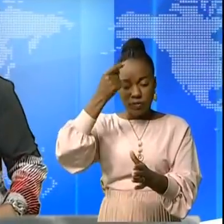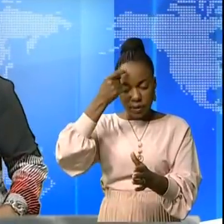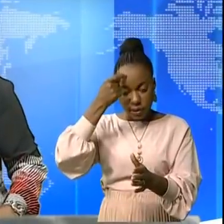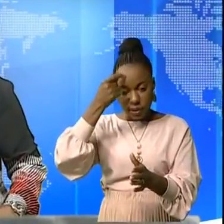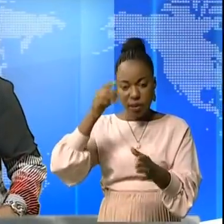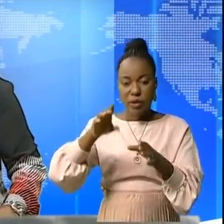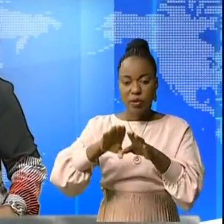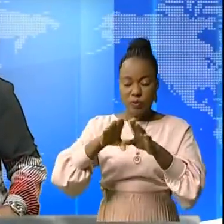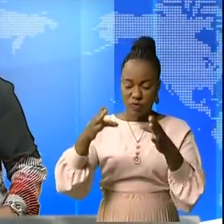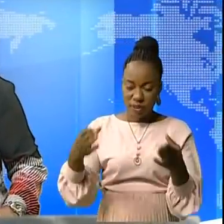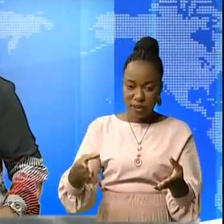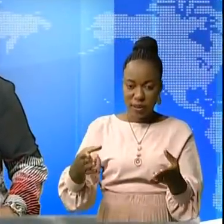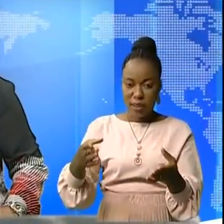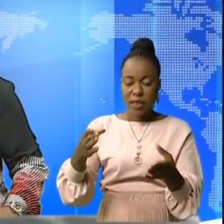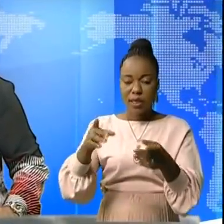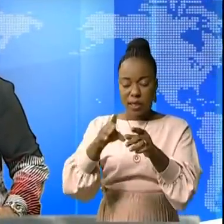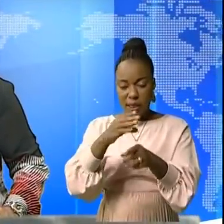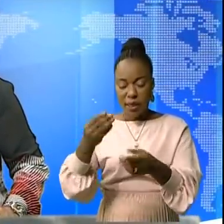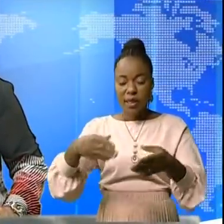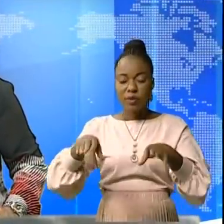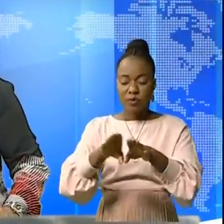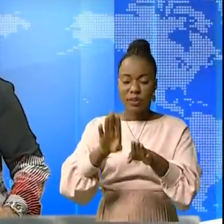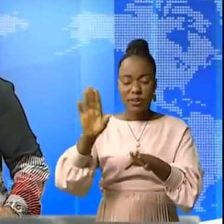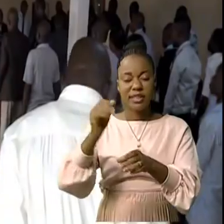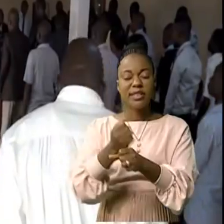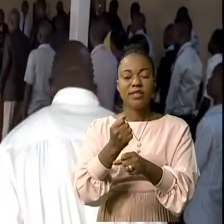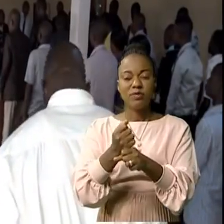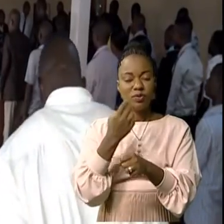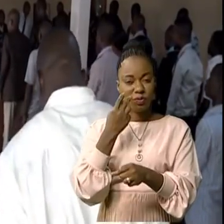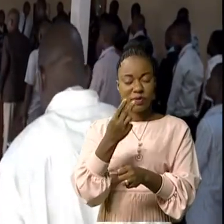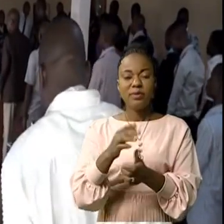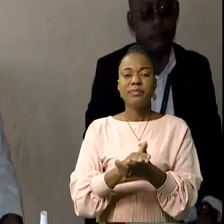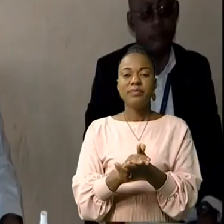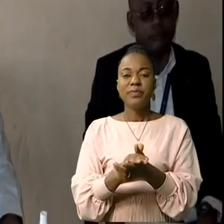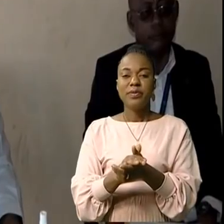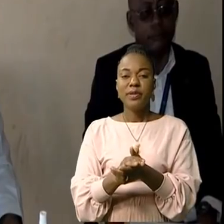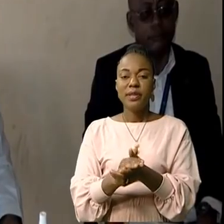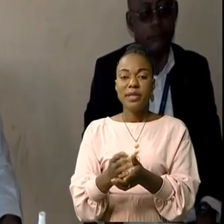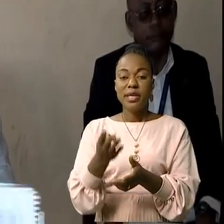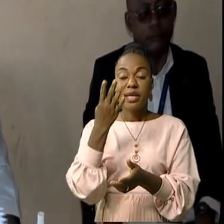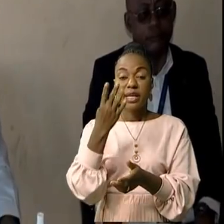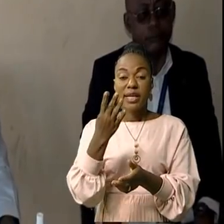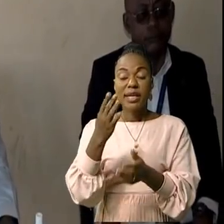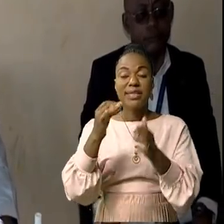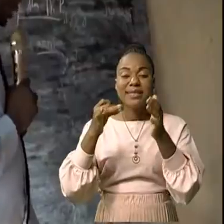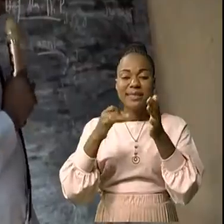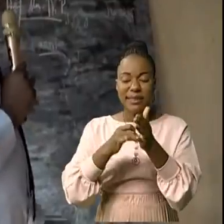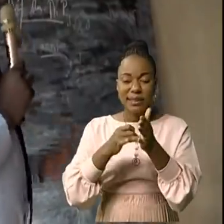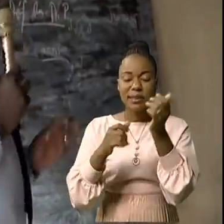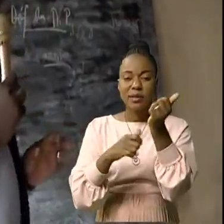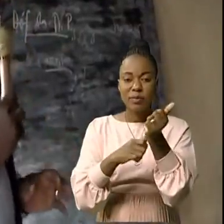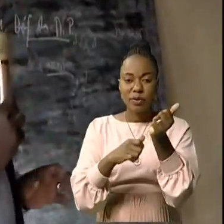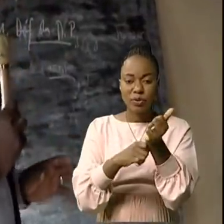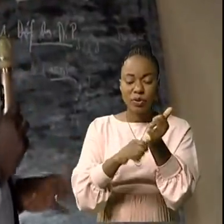l'ouverture et la clôture de ces travaux. Au moins 47 personnes ont pris part à la formation